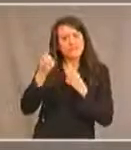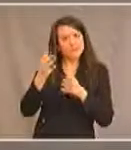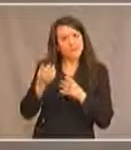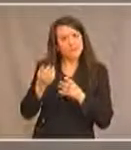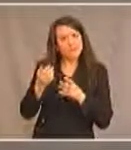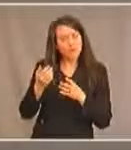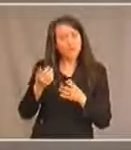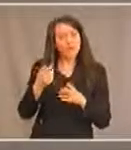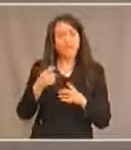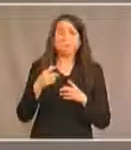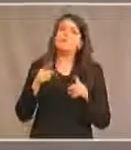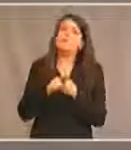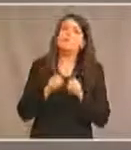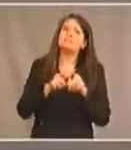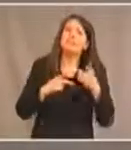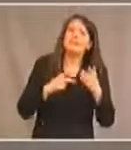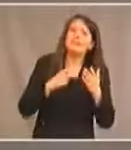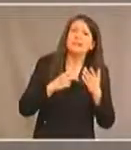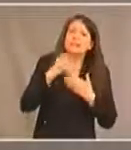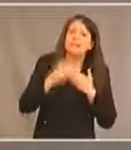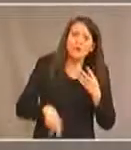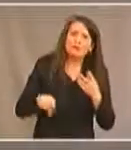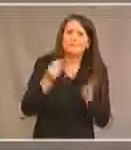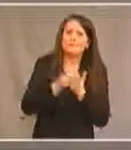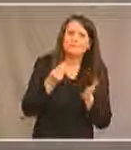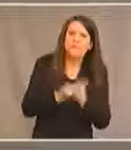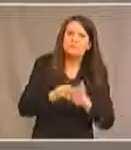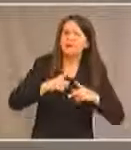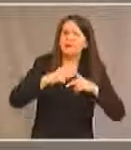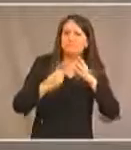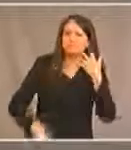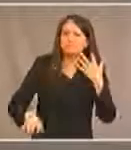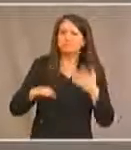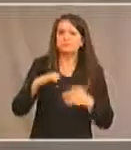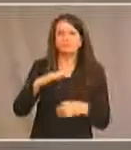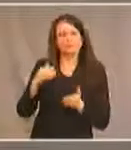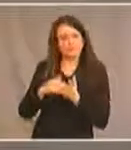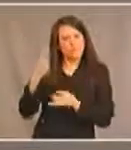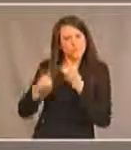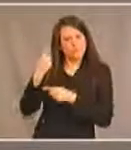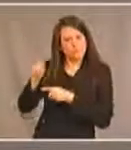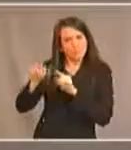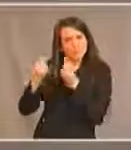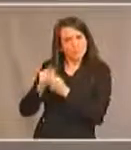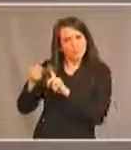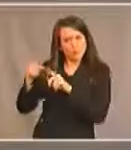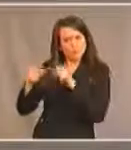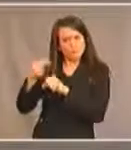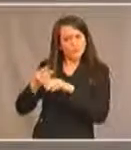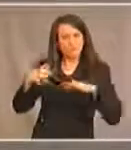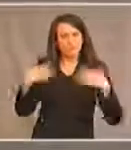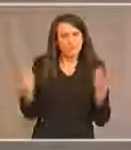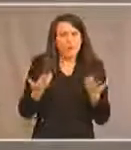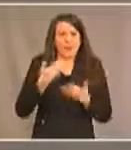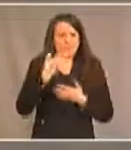et les programmes de financement, etc., sans problématique pour les Premières Nations. Quelle est la meilleure